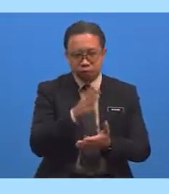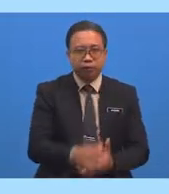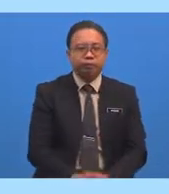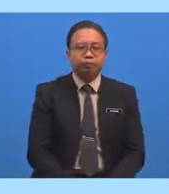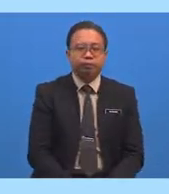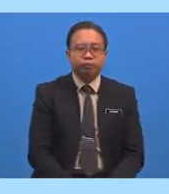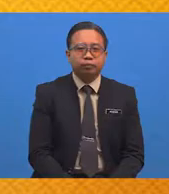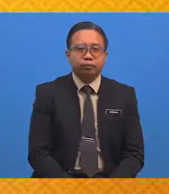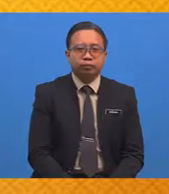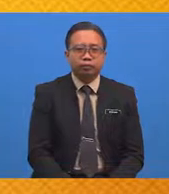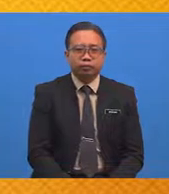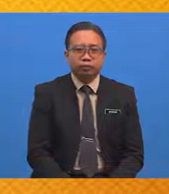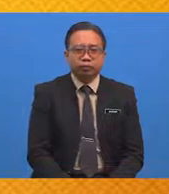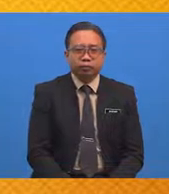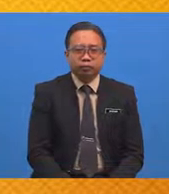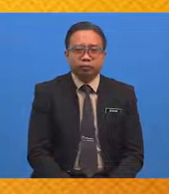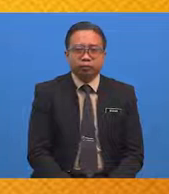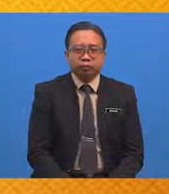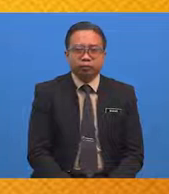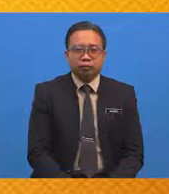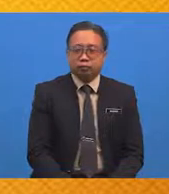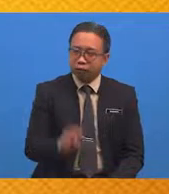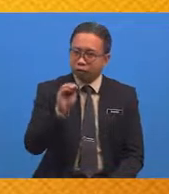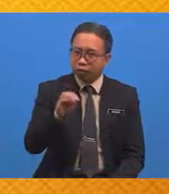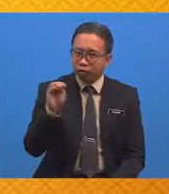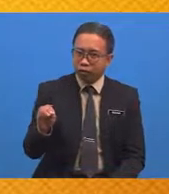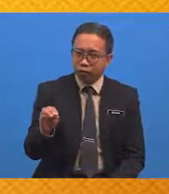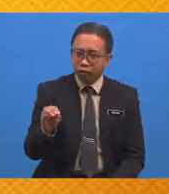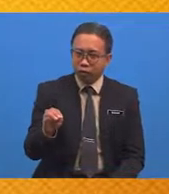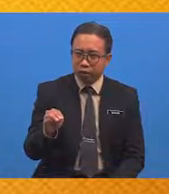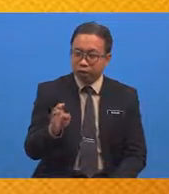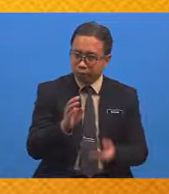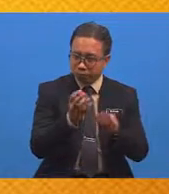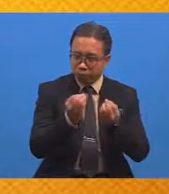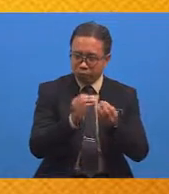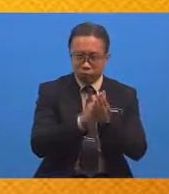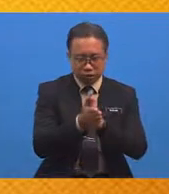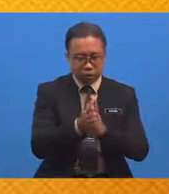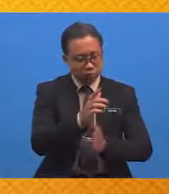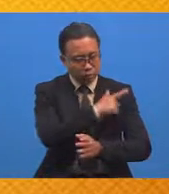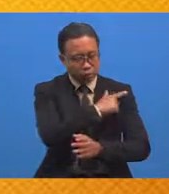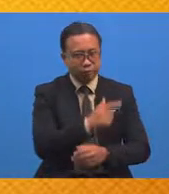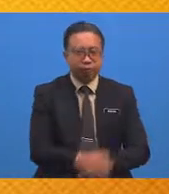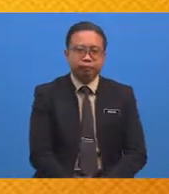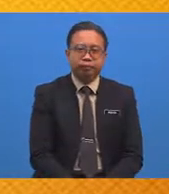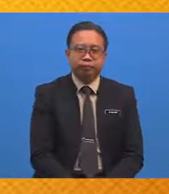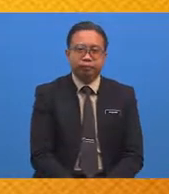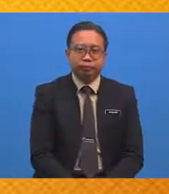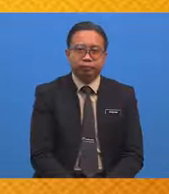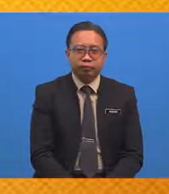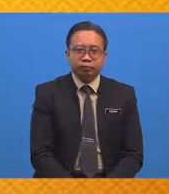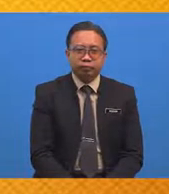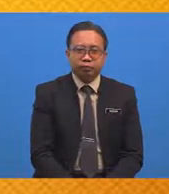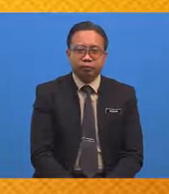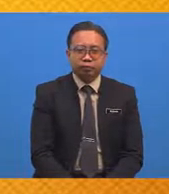Banyak Lagi Ha Murid-murid Nak Jadi Orang Yang Malas Sudah